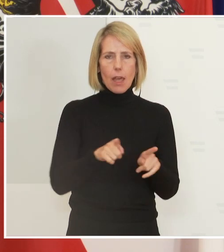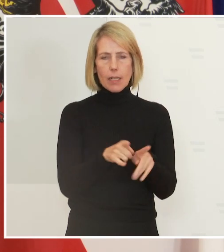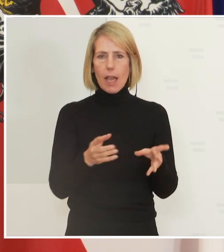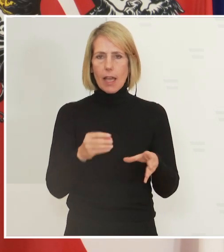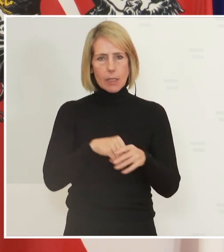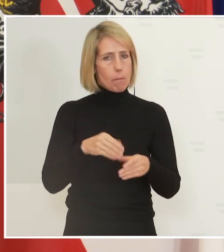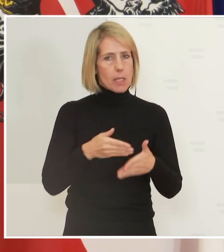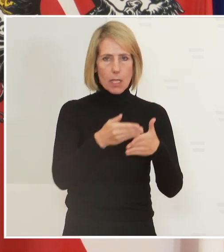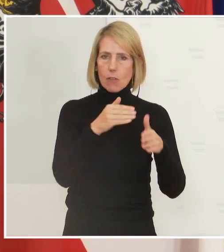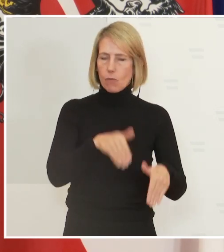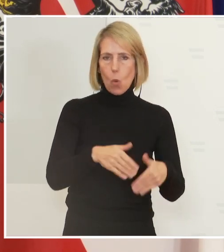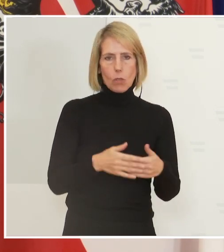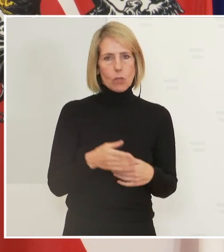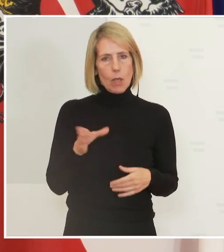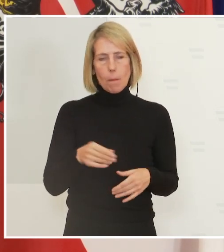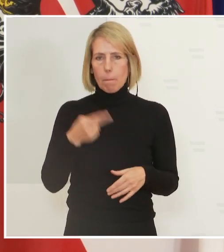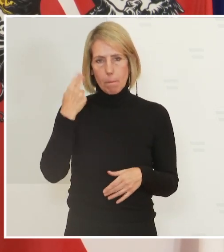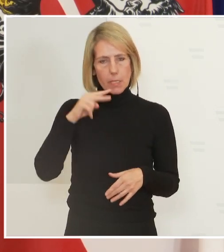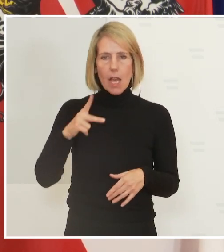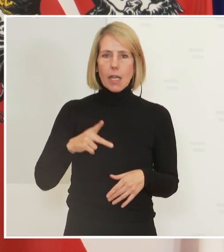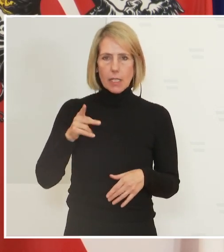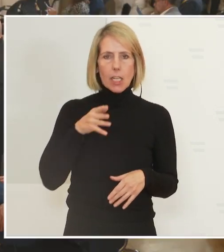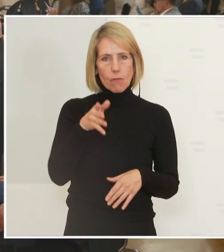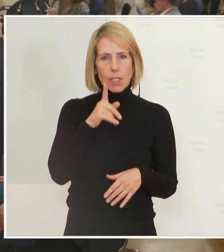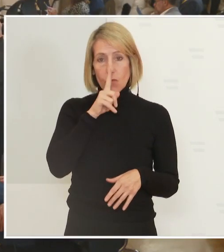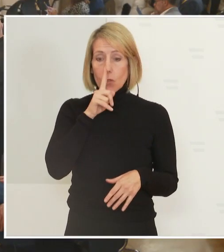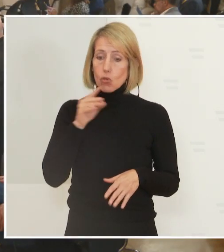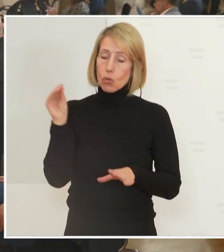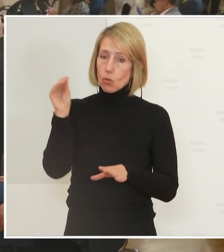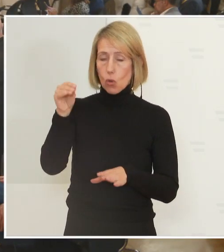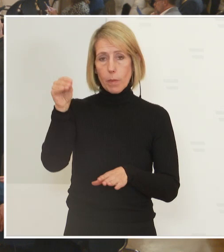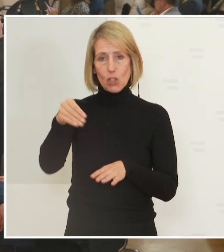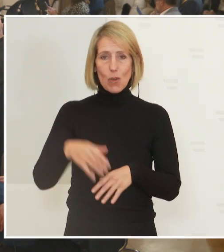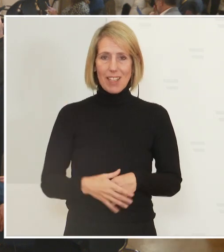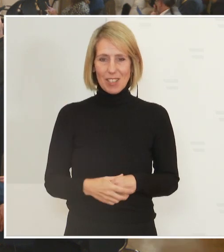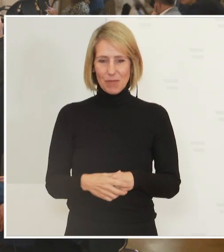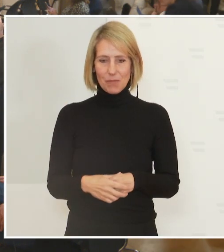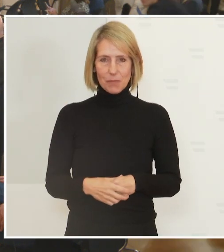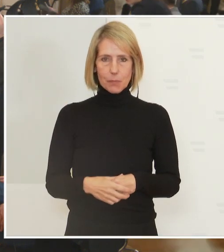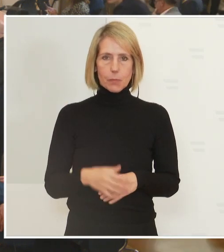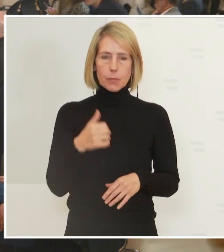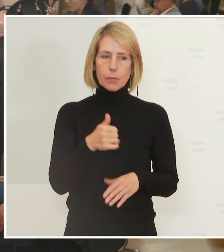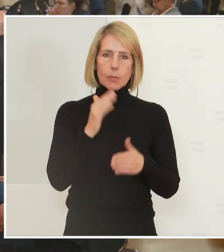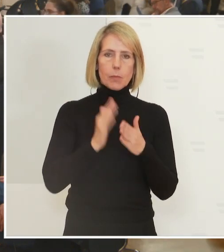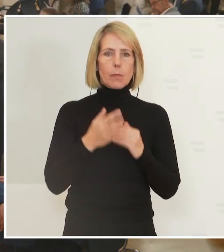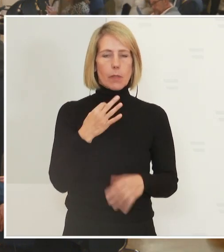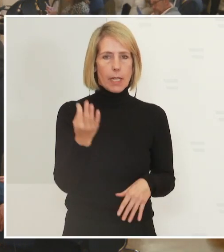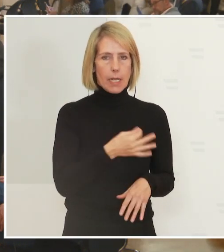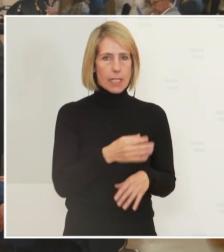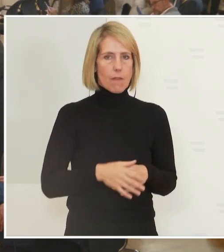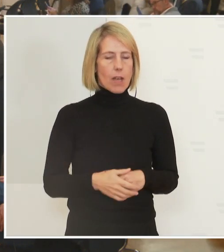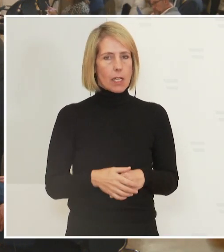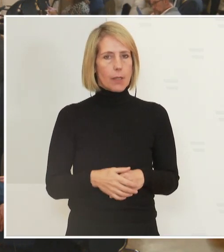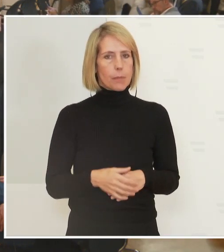mithelfen müssen und den Herrn Kickl, ich versuchen zu überzeugen. Gut, da ist glaube ich noch eine letzte Frage. Danke.